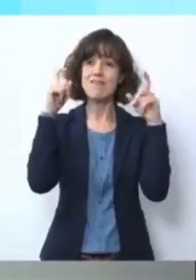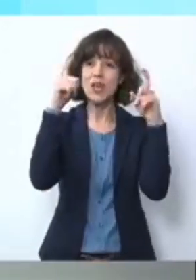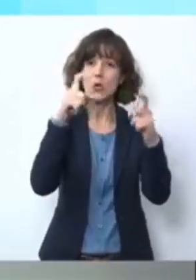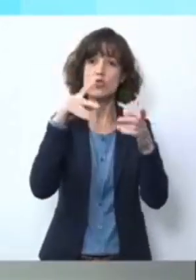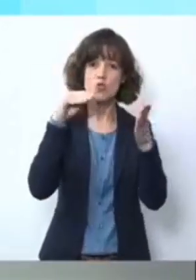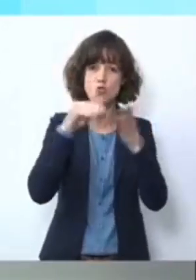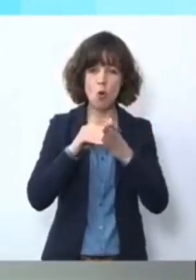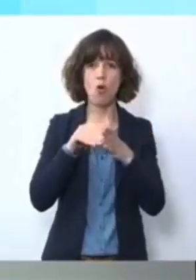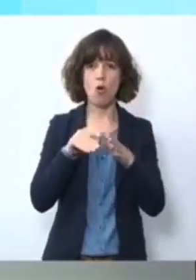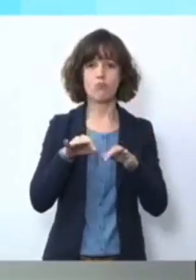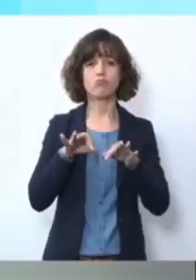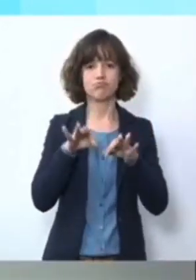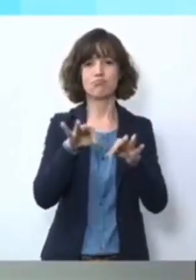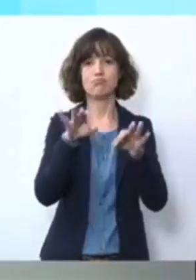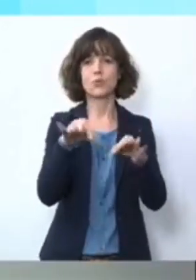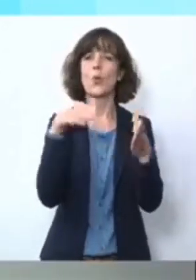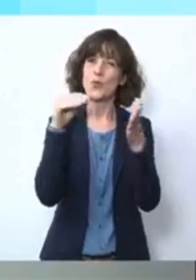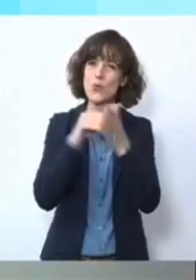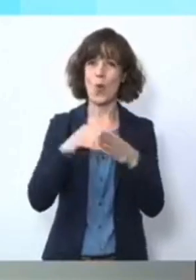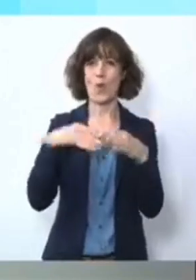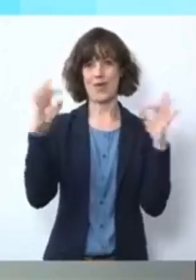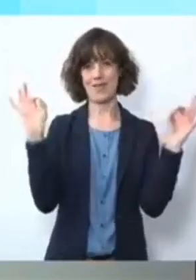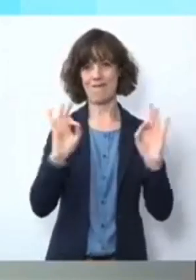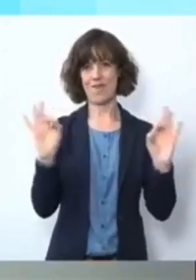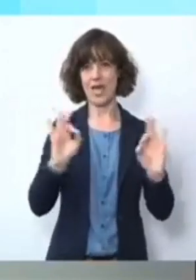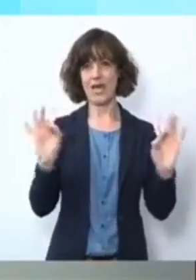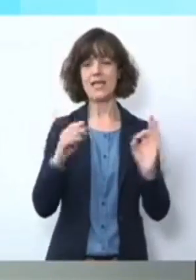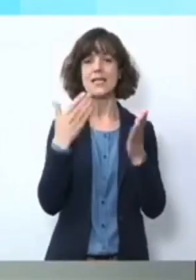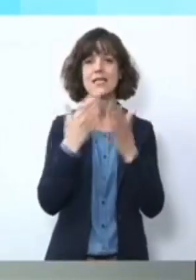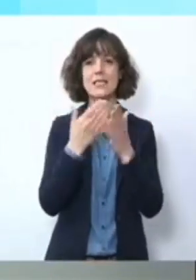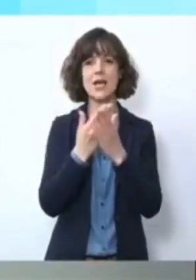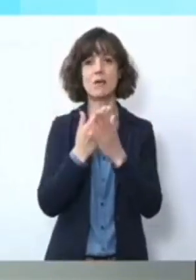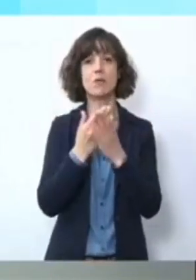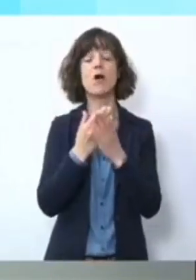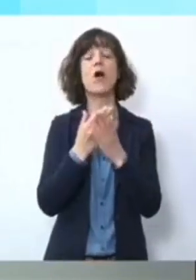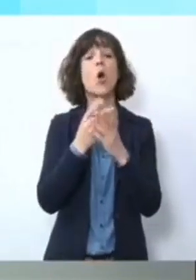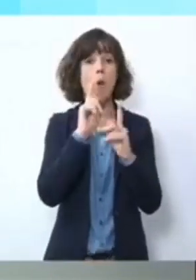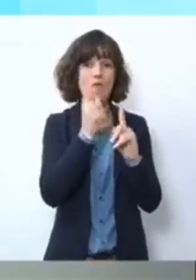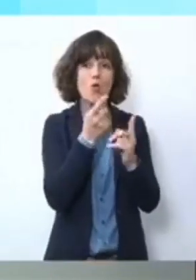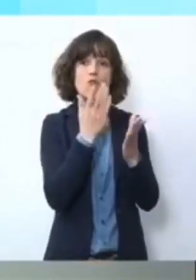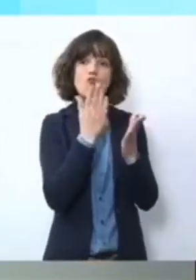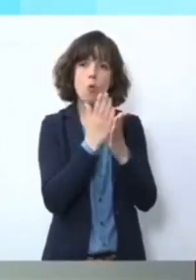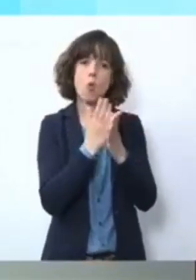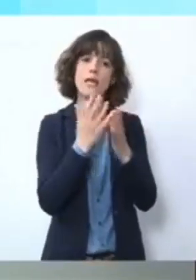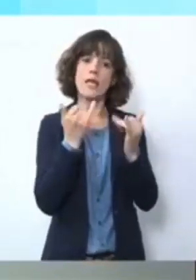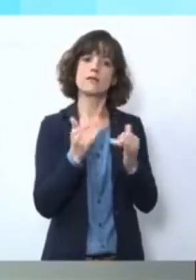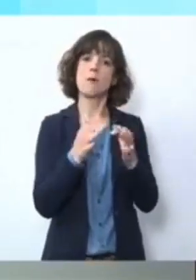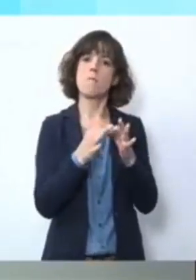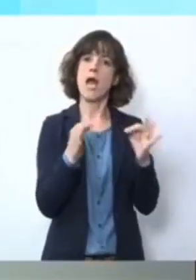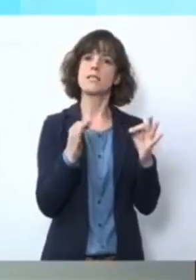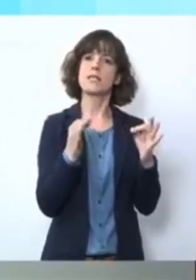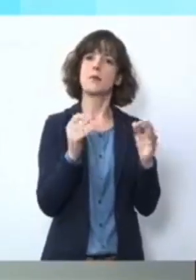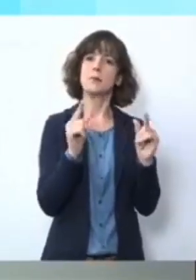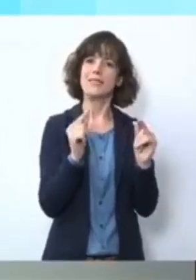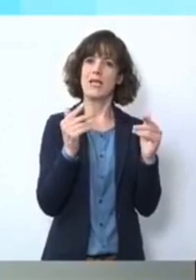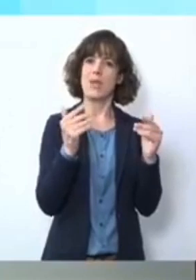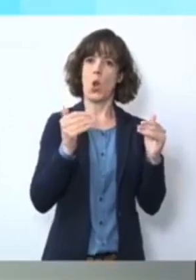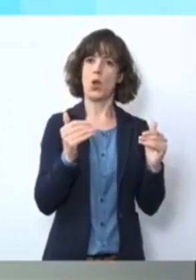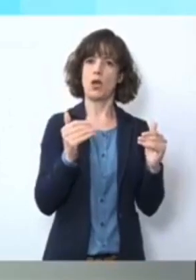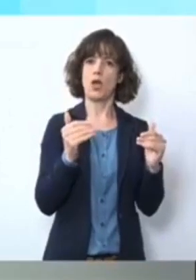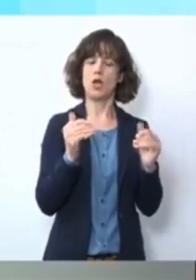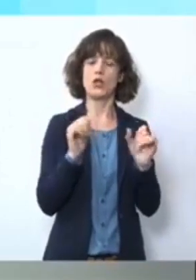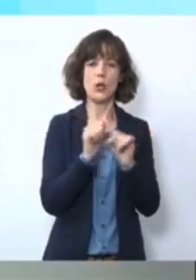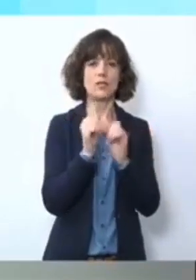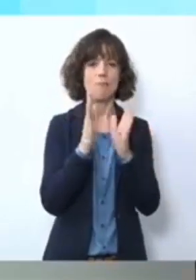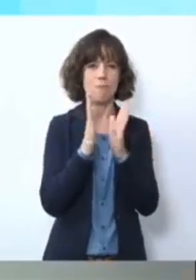aktiv. Es ist nach wie vor gefährlich. Deswegen auch wenn wir Erleichterungen erlauben, bitte bleiben Sie weiter